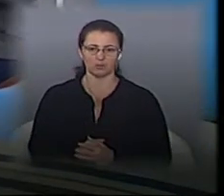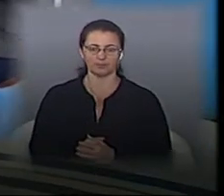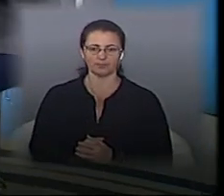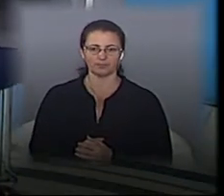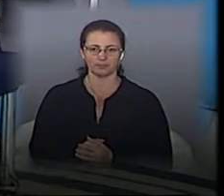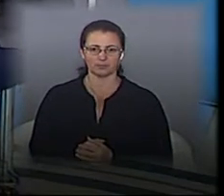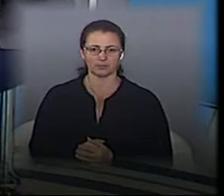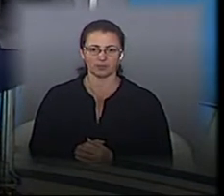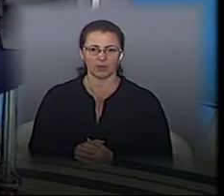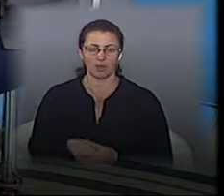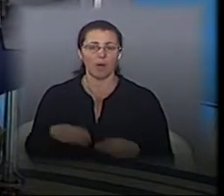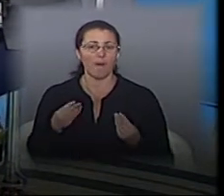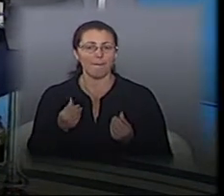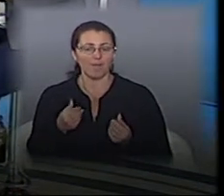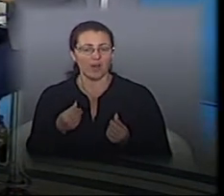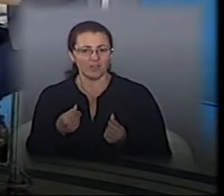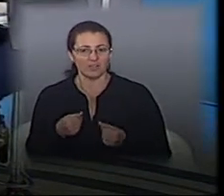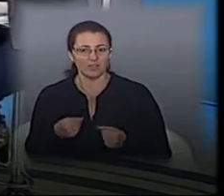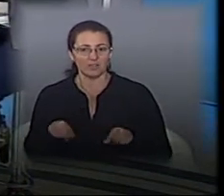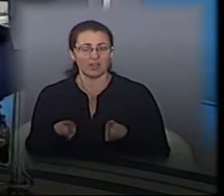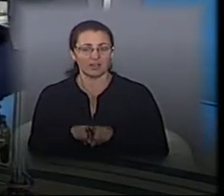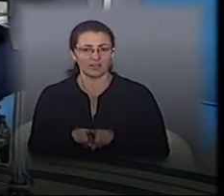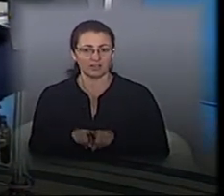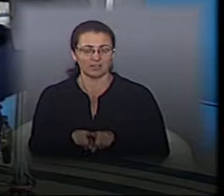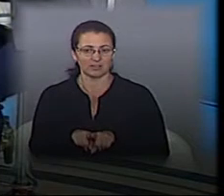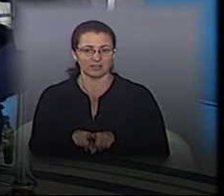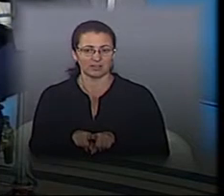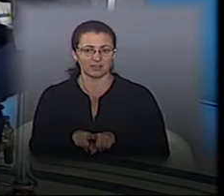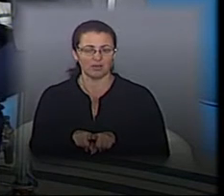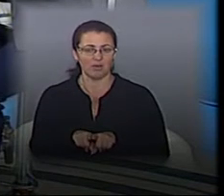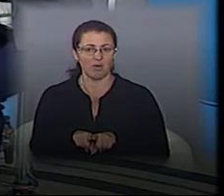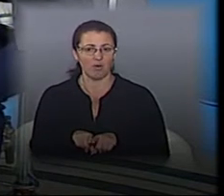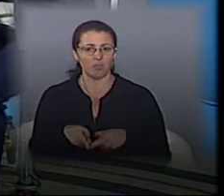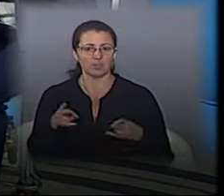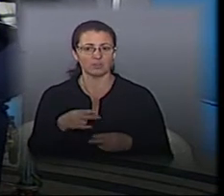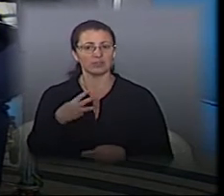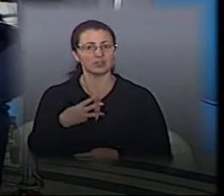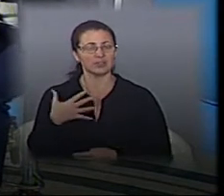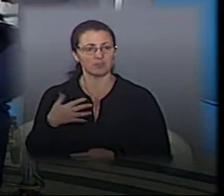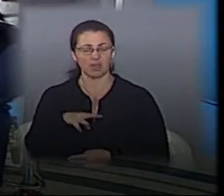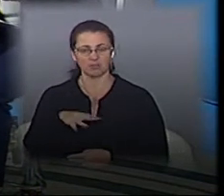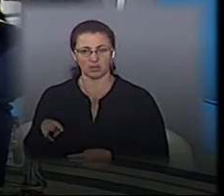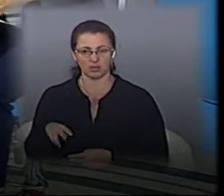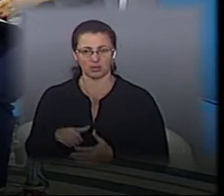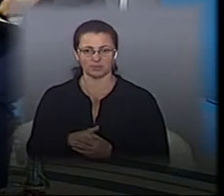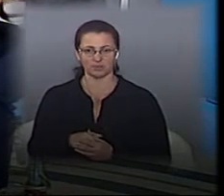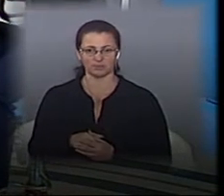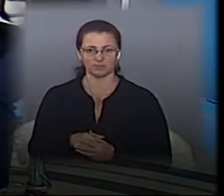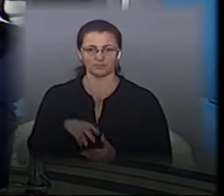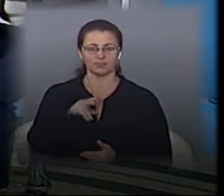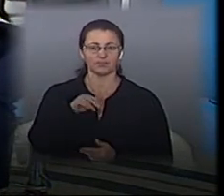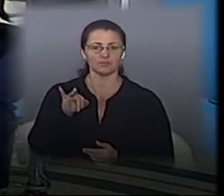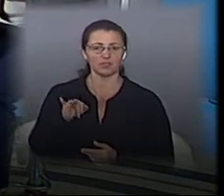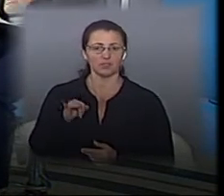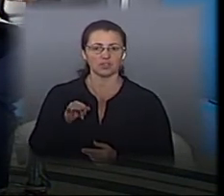Про фінансування, так як цьогоріч воділено, 35 мільйонів, так, ви говорили? На поточний ремонт, я вважаю, ліквідаю цьогорій на ямку.